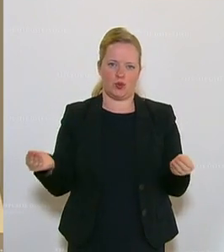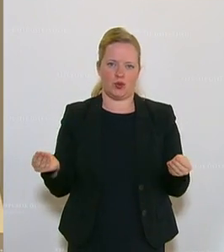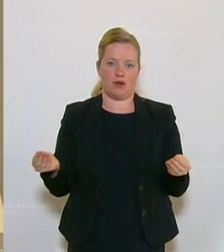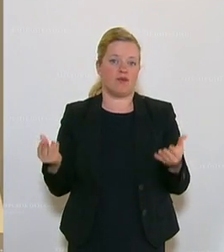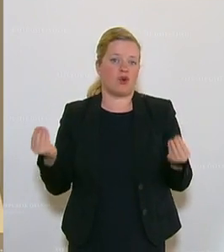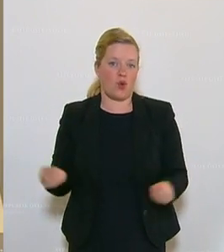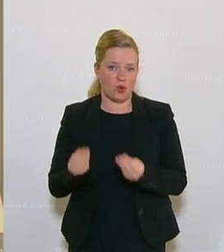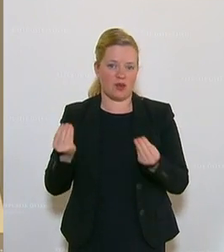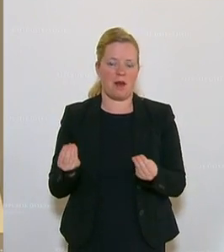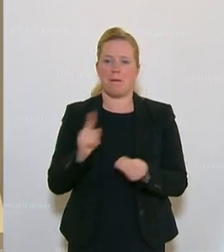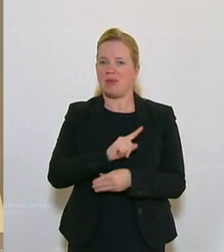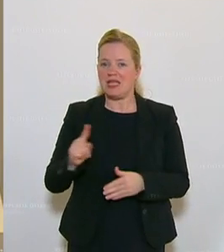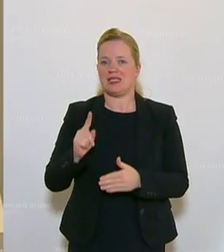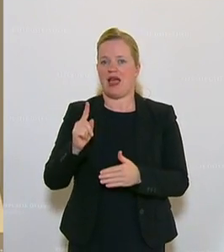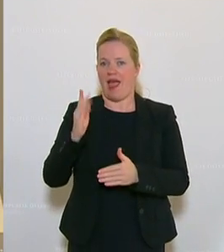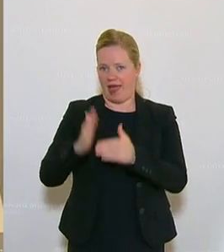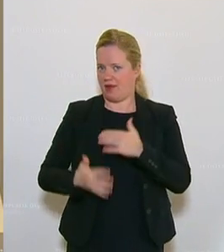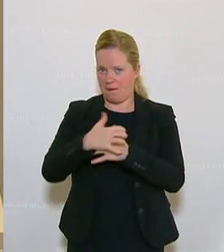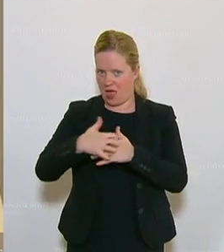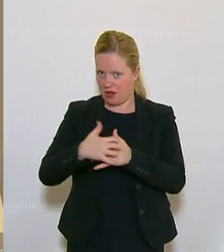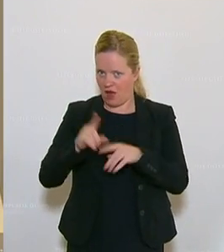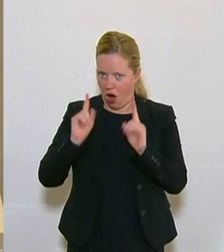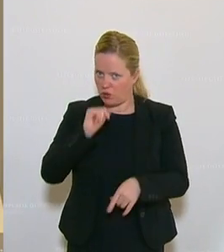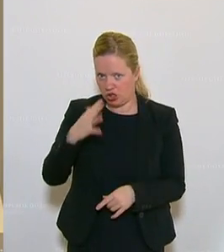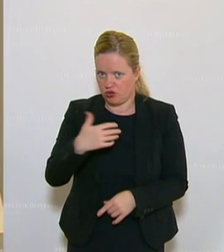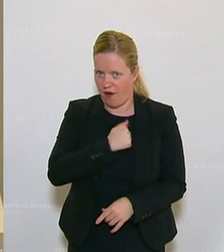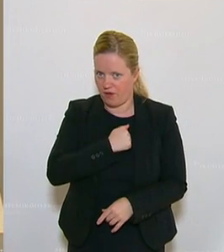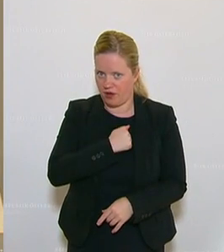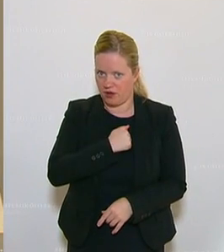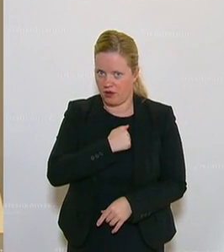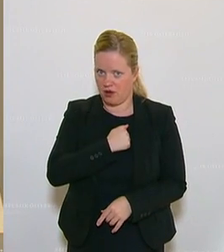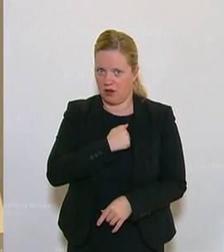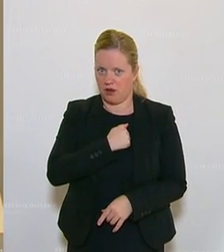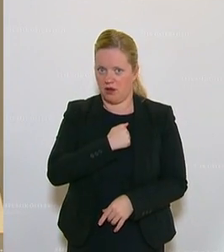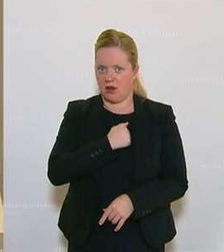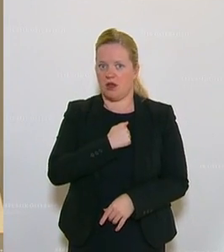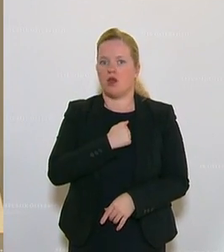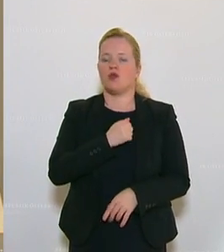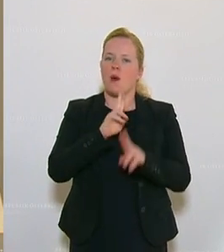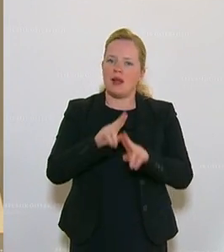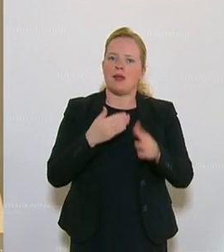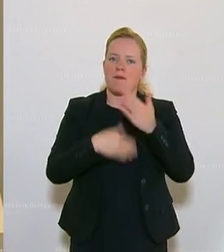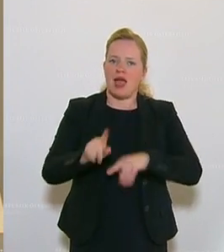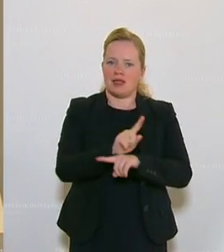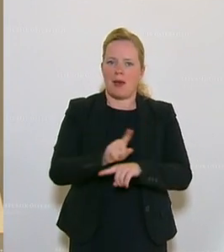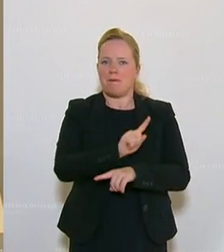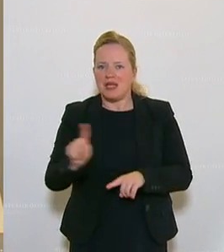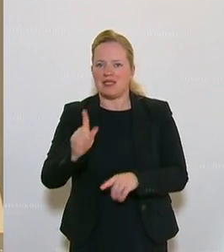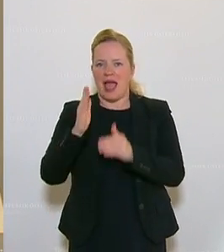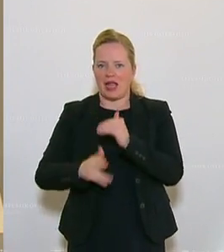wird sie das bis Ende März auch nicht zustande bringen und hätte mehr Zeit, bis Ende Juni darüber